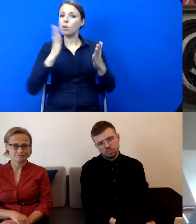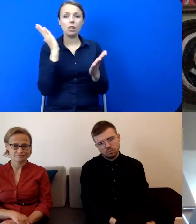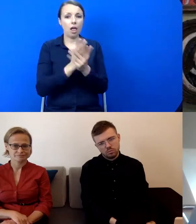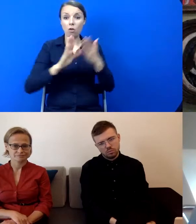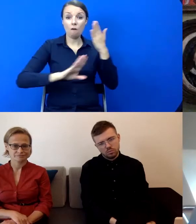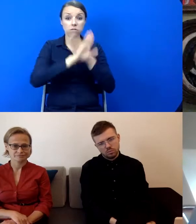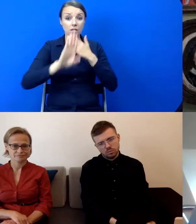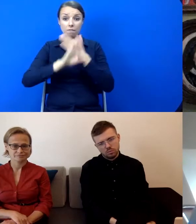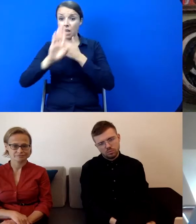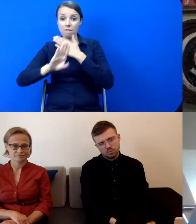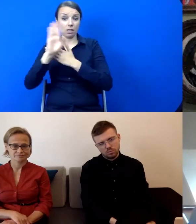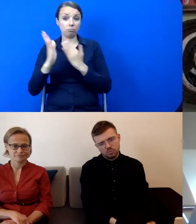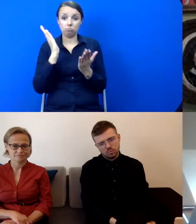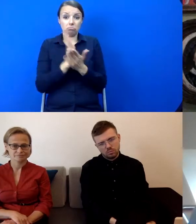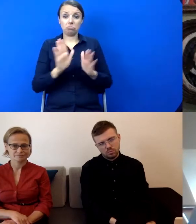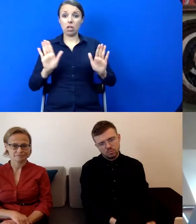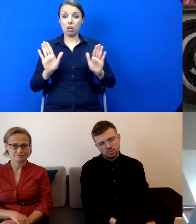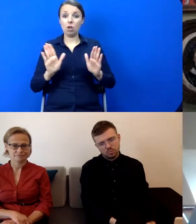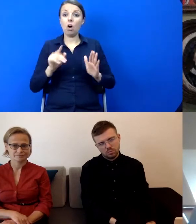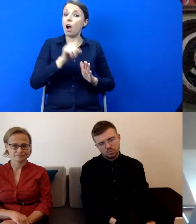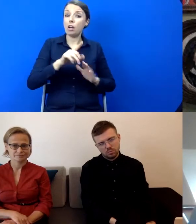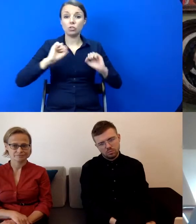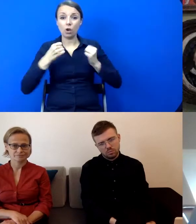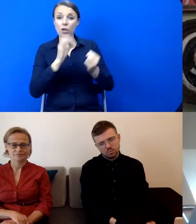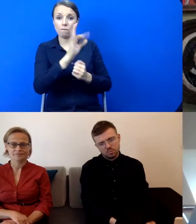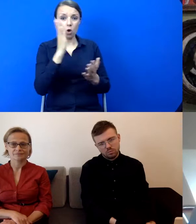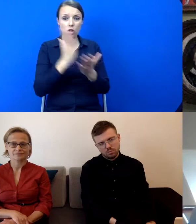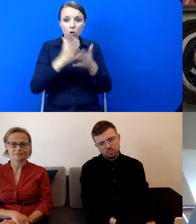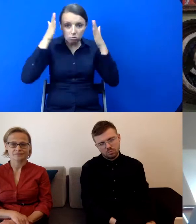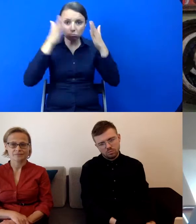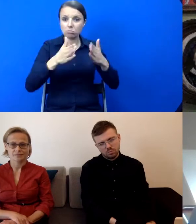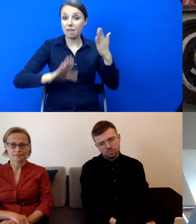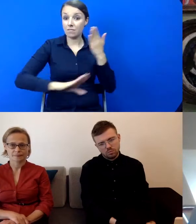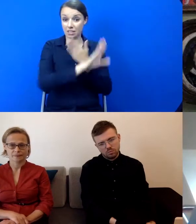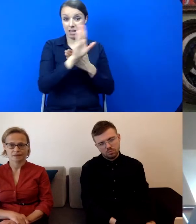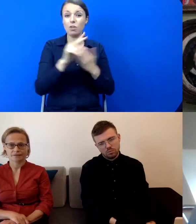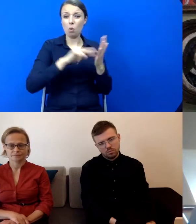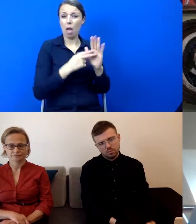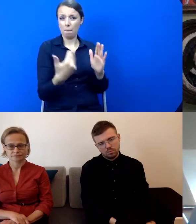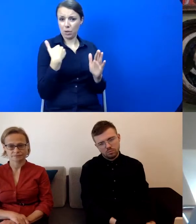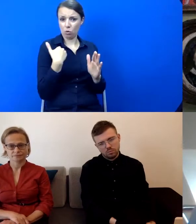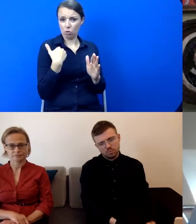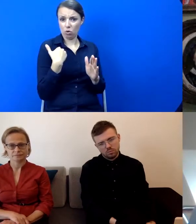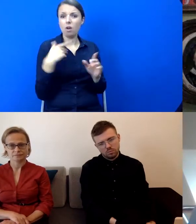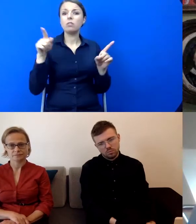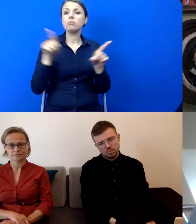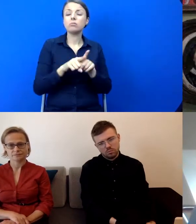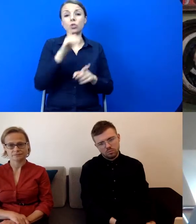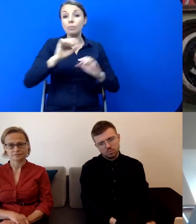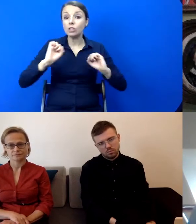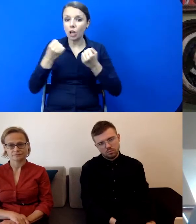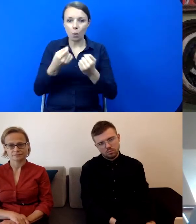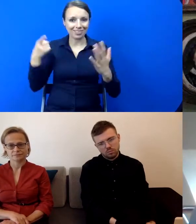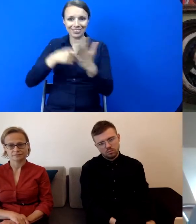i ta działalność jest wyłącznie wystawiennicza i wyłącznie działalnością taką oświatowo